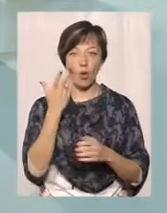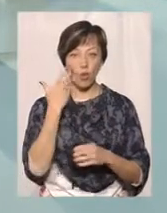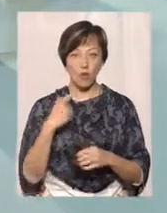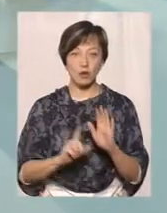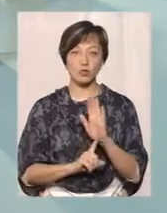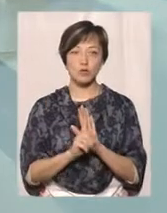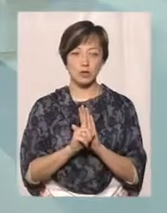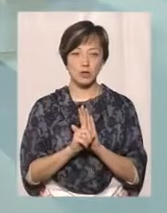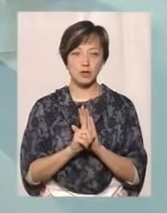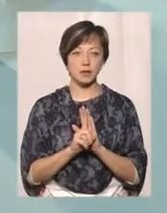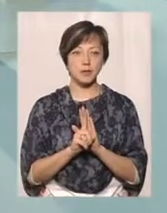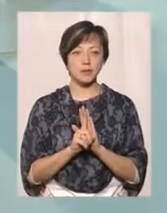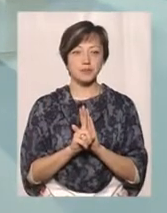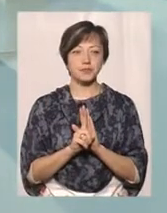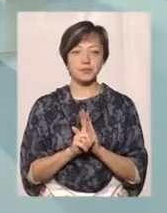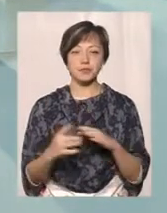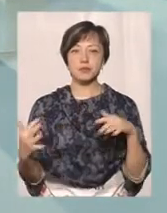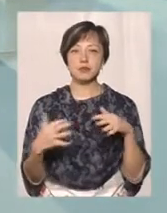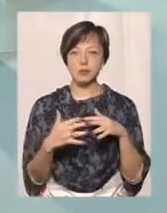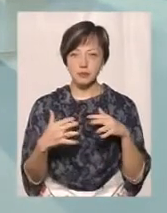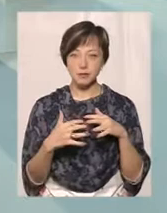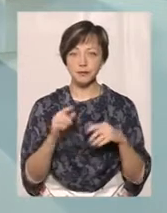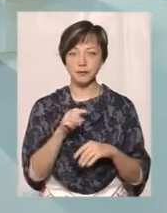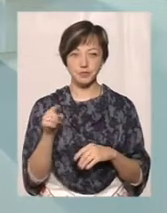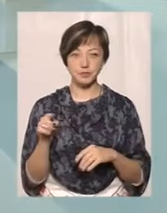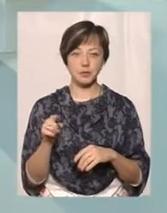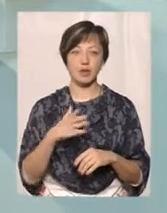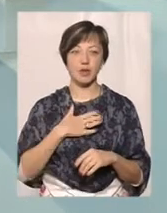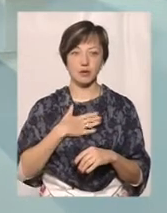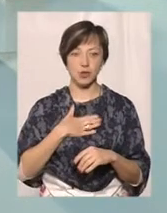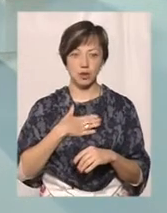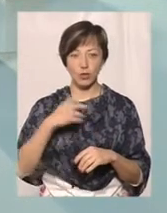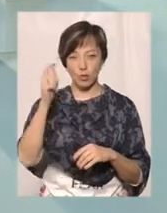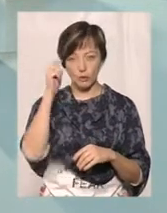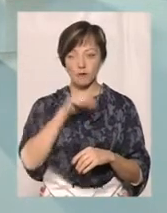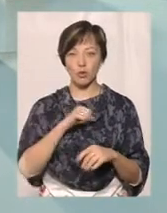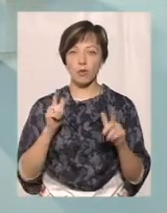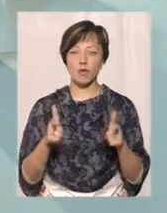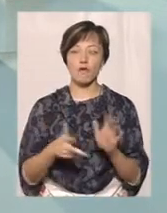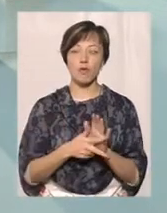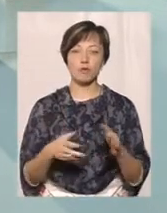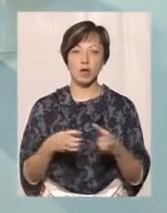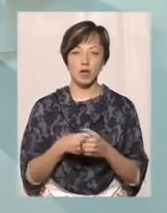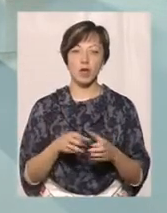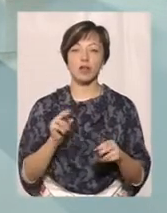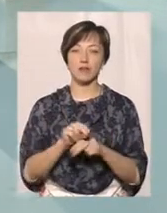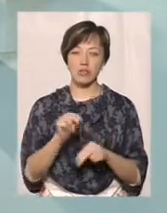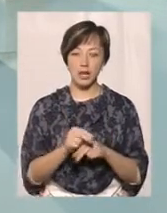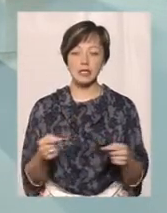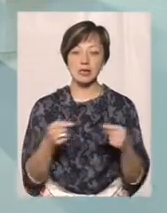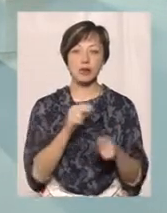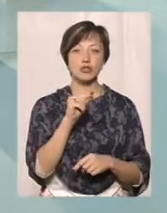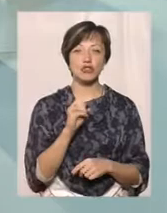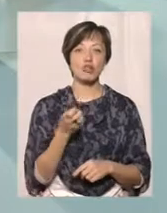розпочиналися бої, наших хлопців-добровольців восьмого батальйону навчали іменно